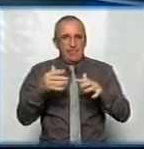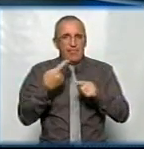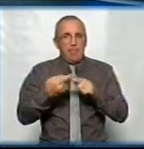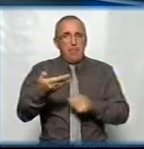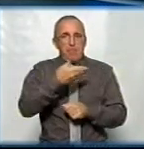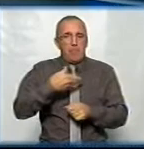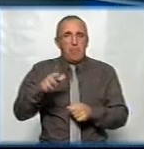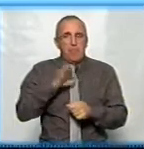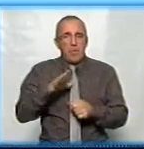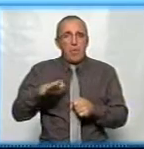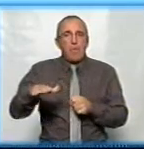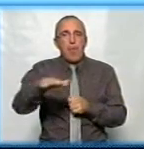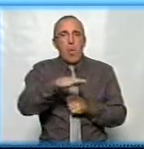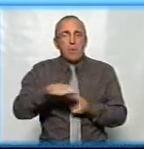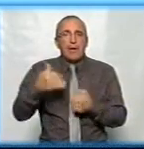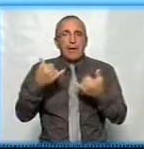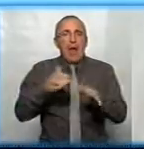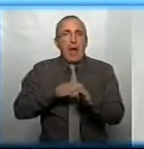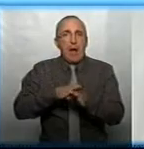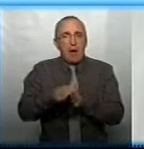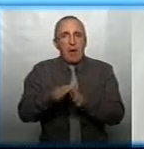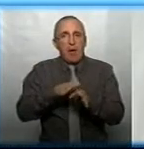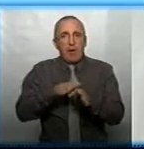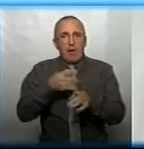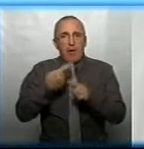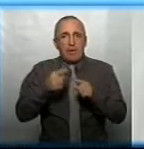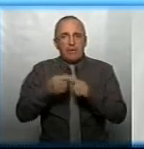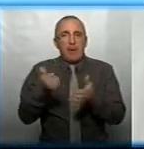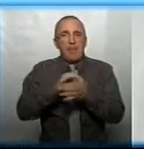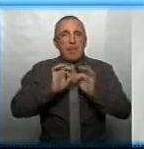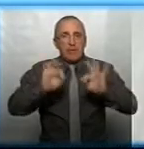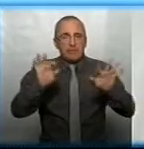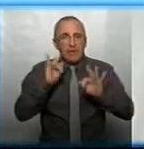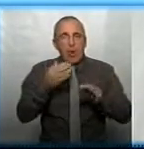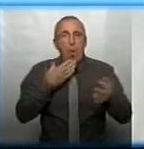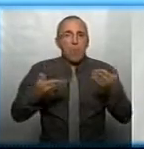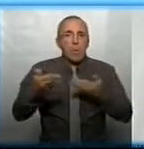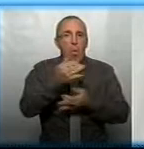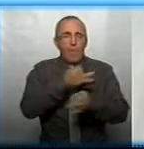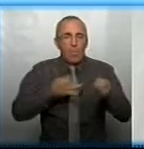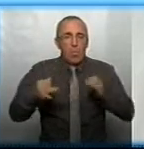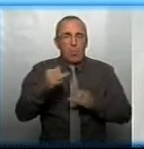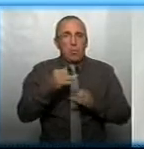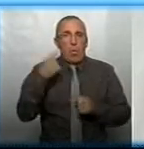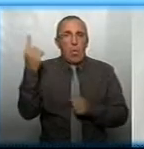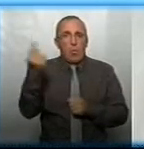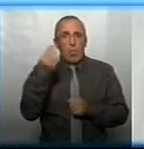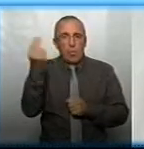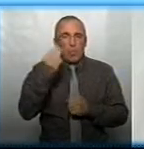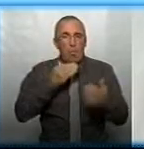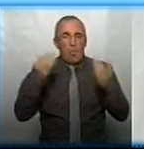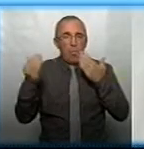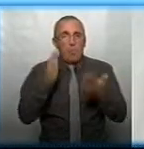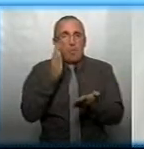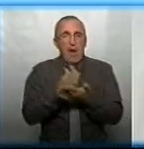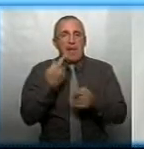ми були площадкою для реалізації проведення цієї презентації та обговорення. А вже обласний художній музей вже